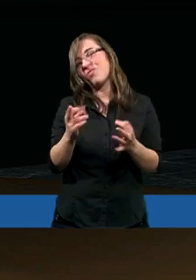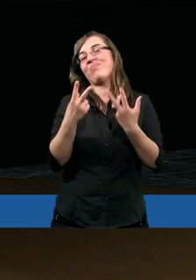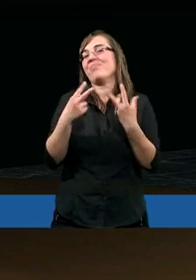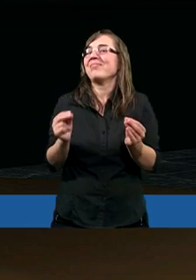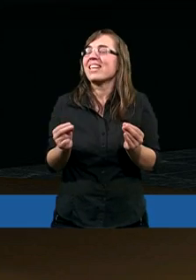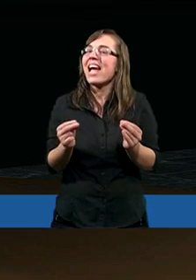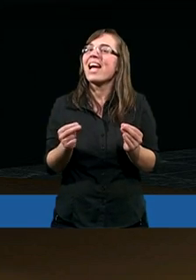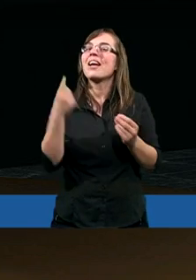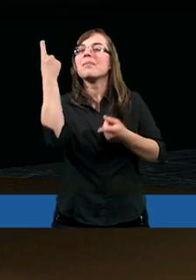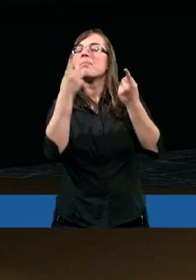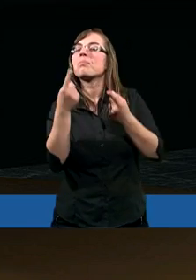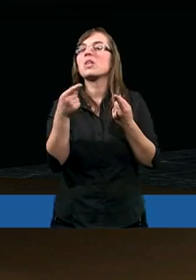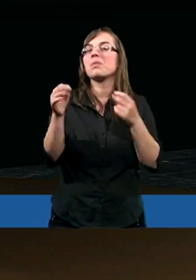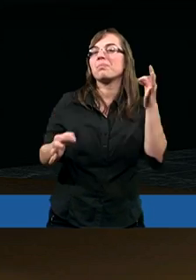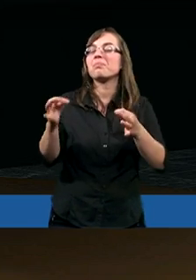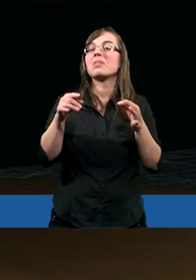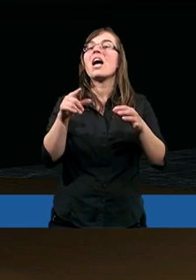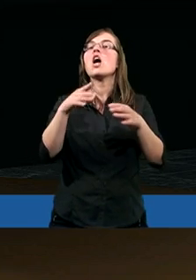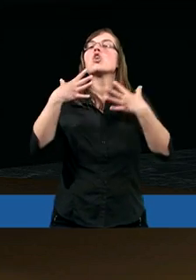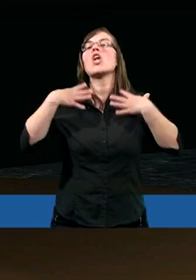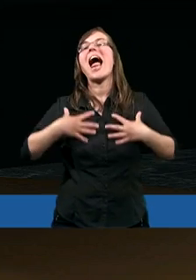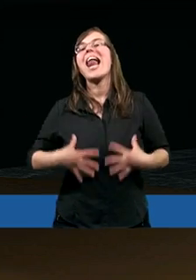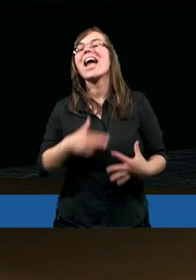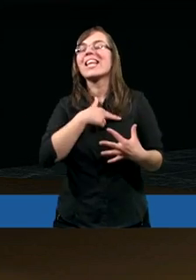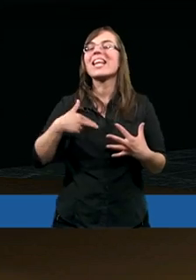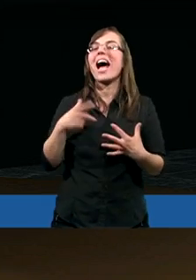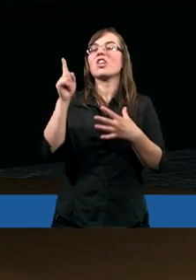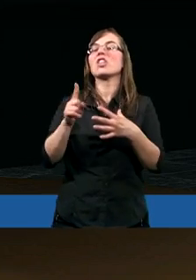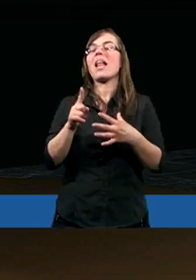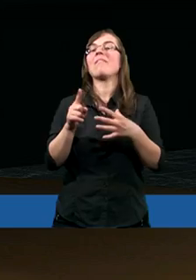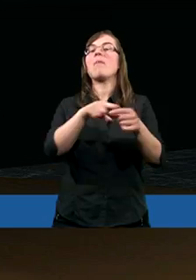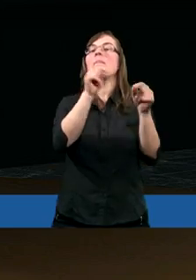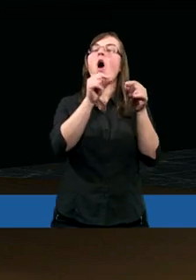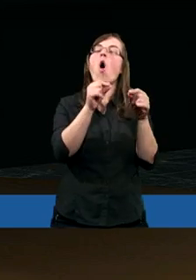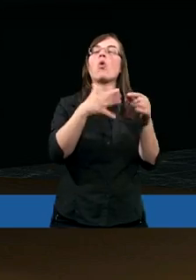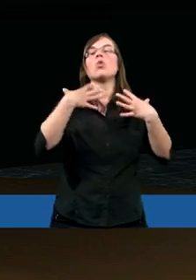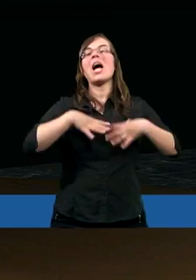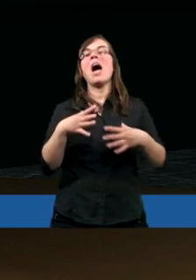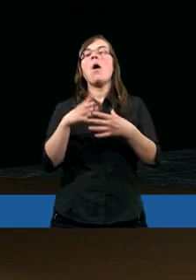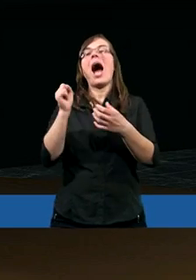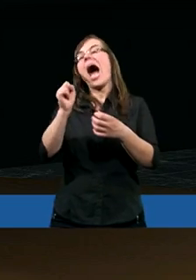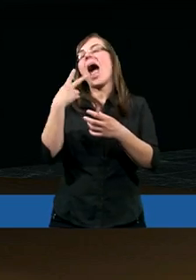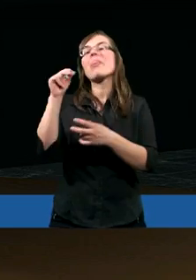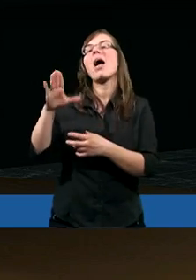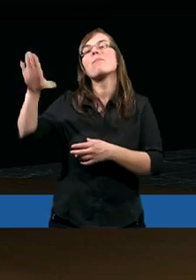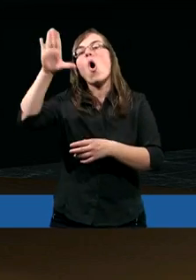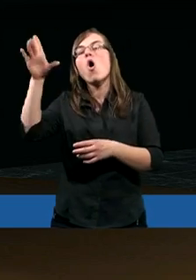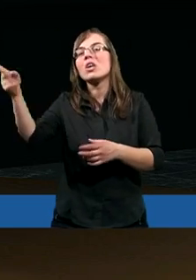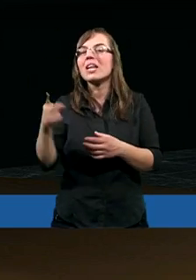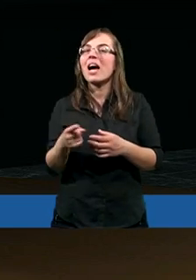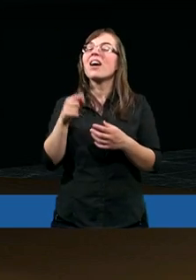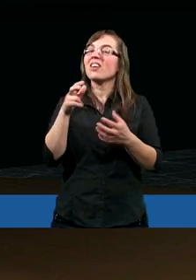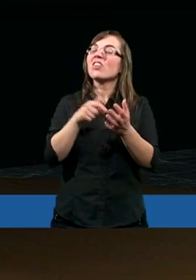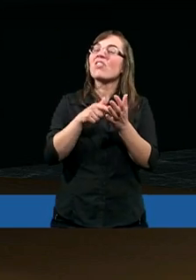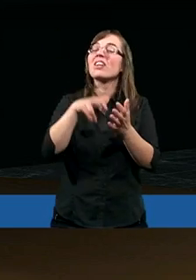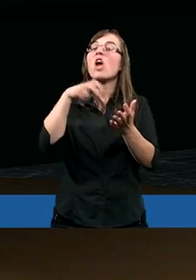No i kiedy pokonujemy tą naszą cielesność, podejmiamy się tym do Pana Boga i chyba